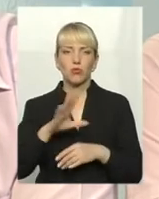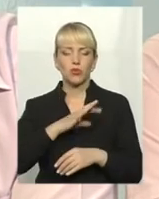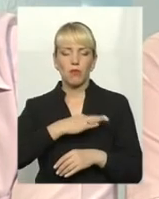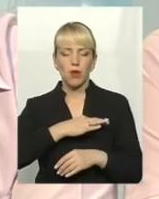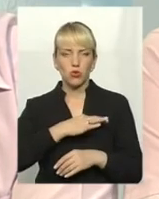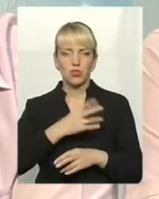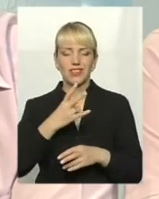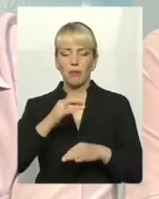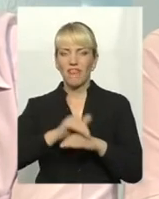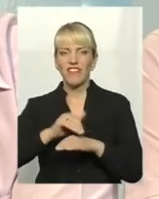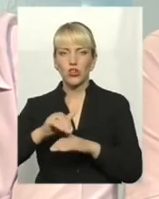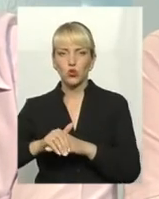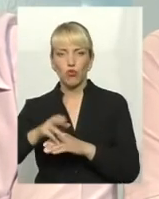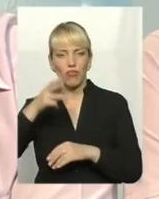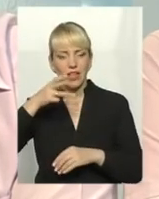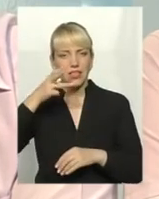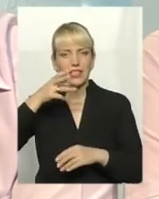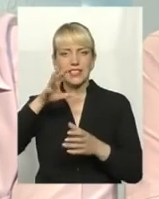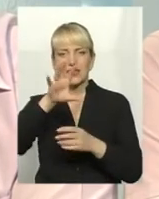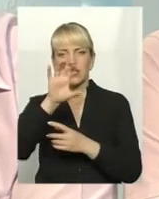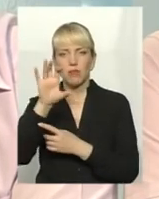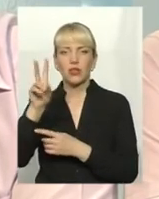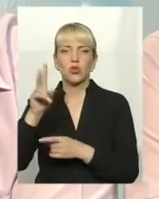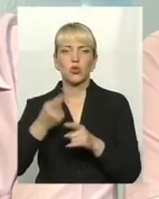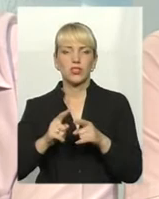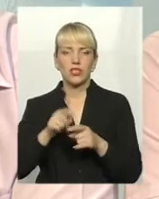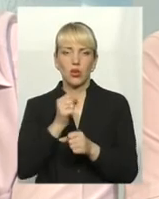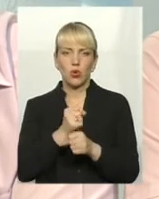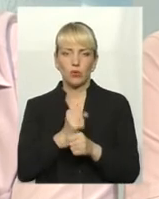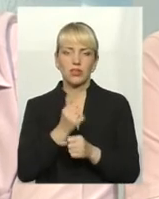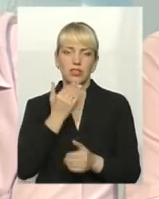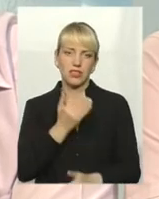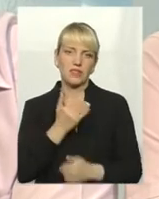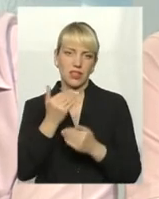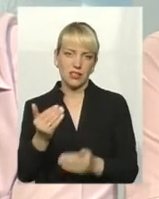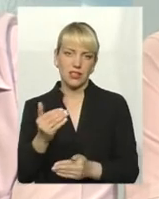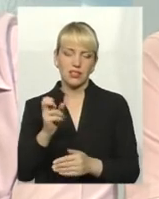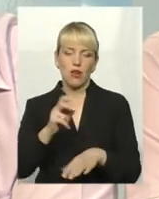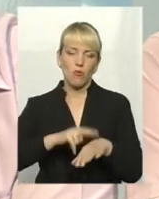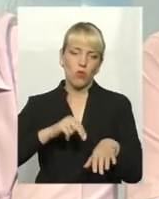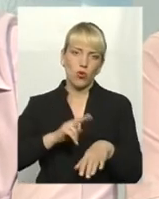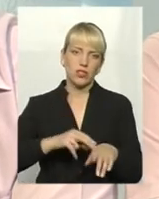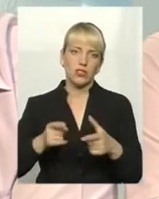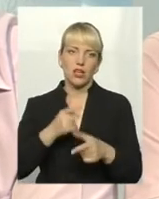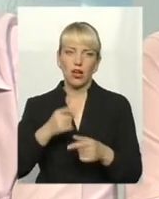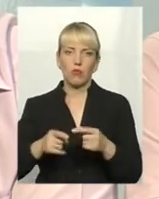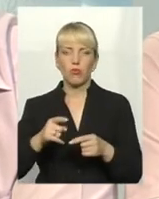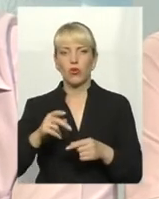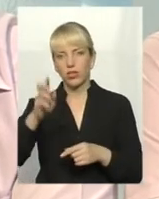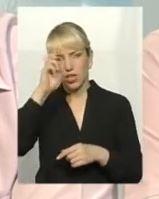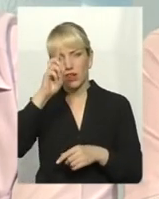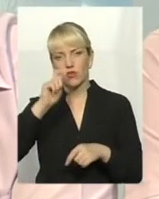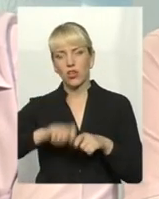фіксувати тих, хто це робить, і звертатися відповідно або в поліцію, або до Державної екологічної